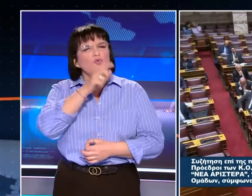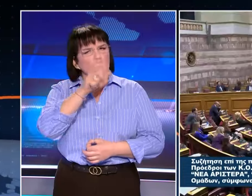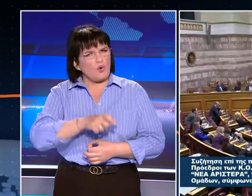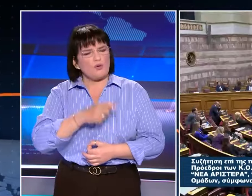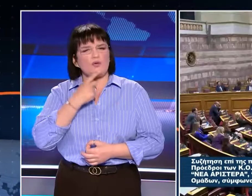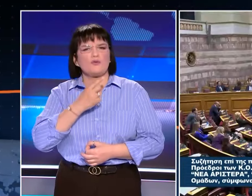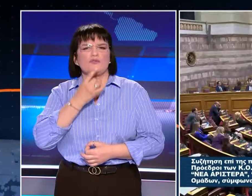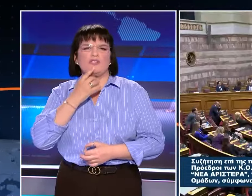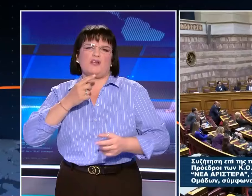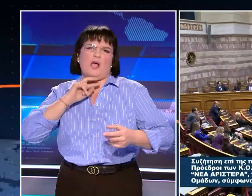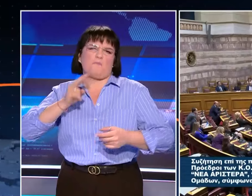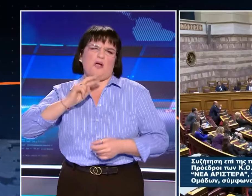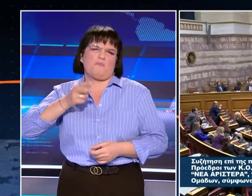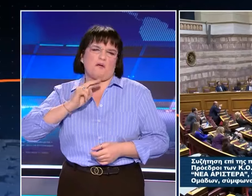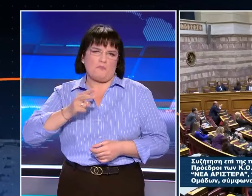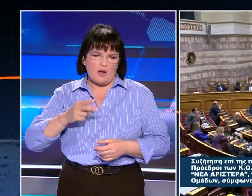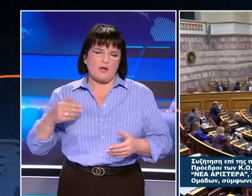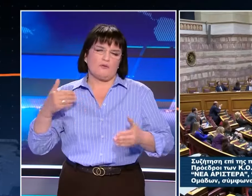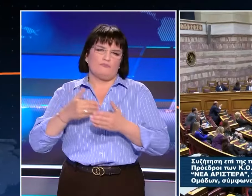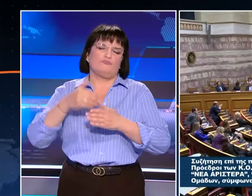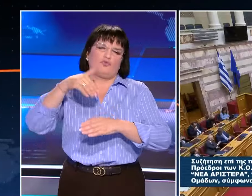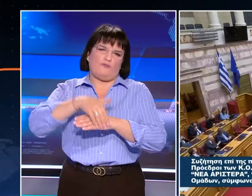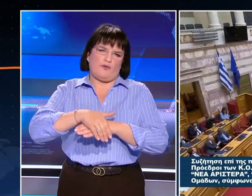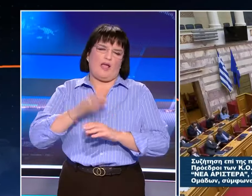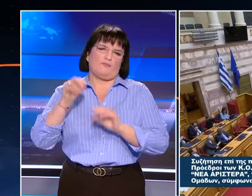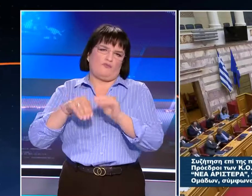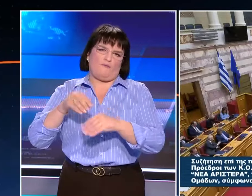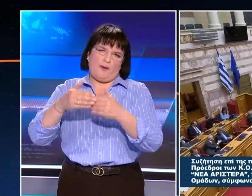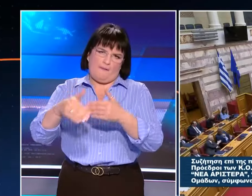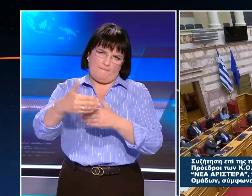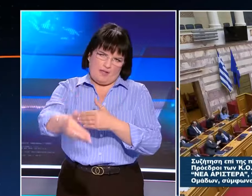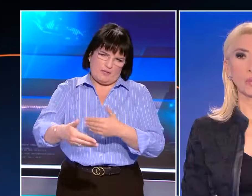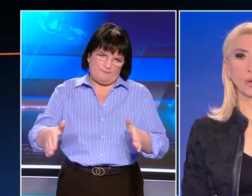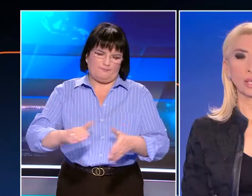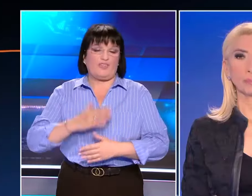Αναμένεται σκλήρη μάχη που όπως είπαμε θα ολοκληρωθεί το βράδυ με την ψηφοφορία μήνα. Στέφανε, ευχαριστούμε πολύ.